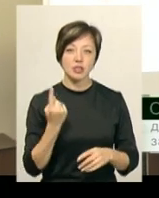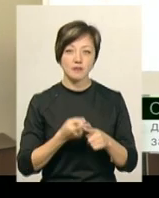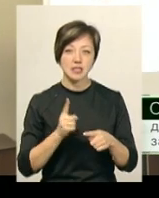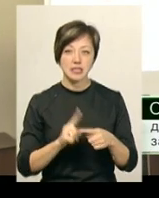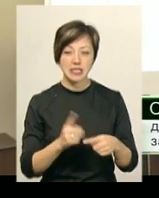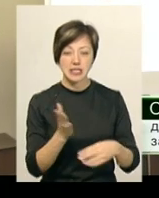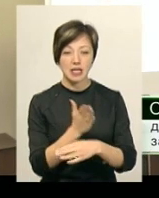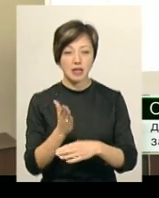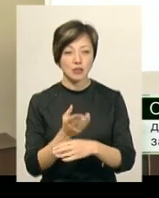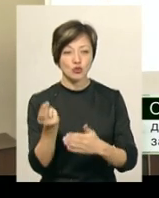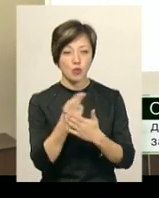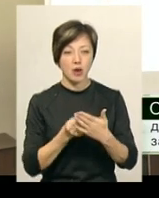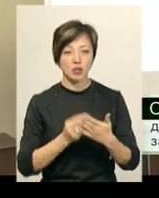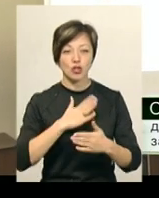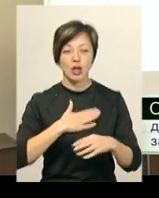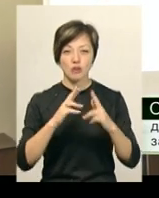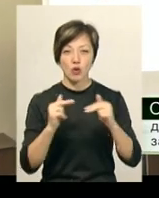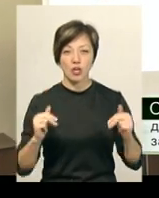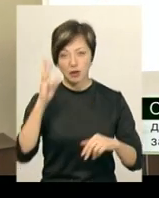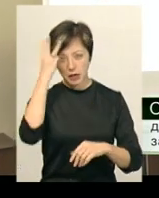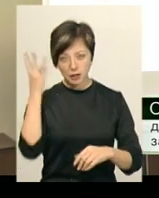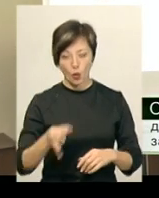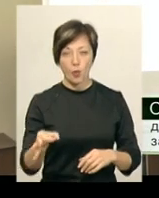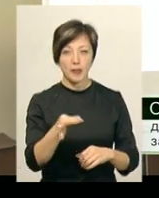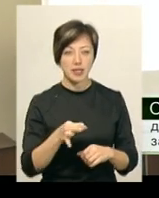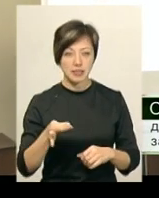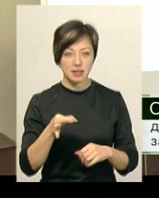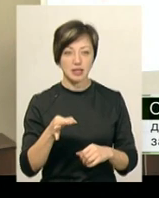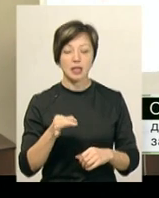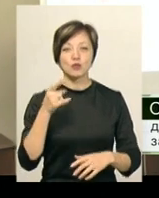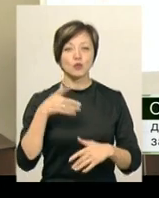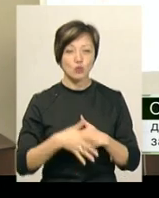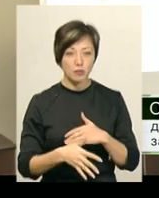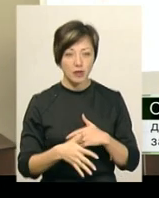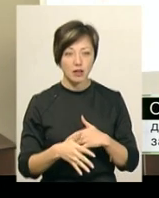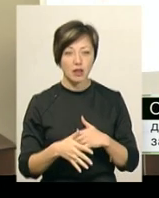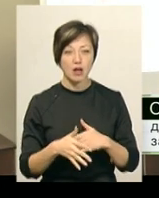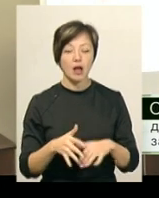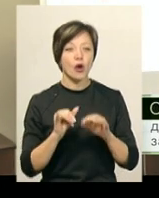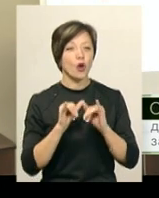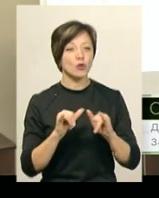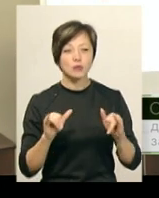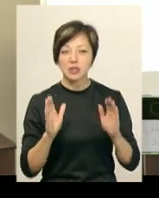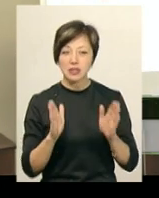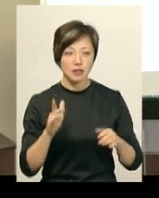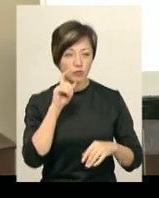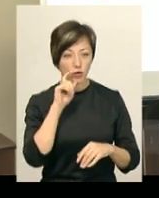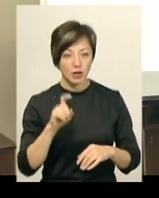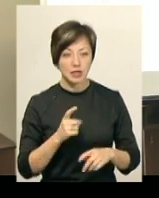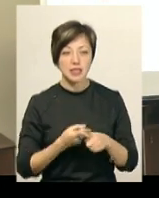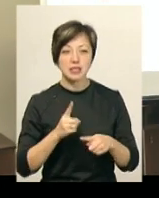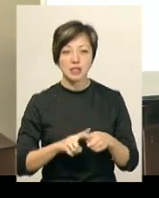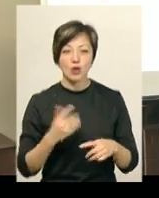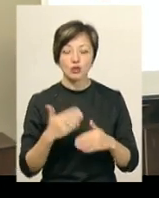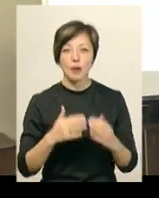цій серії зображень наших фортець в нашій Хмельницькій області. І зрозуміло, вона розповсюджується не тільки в Україні. Це